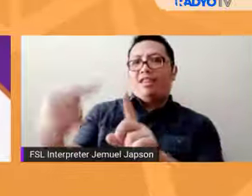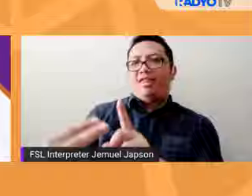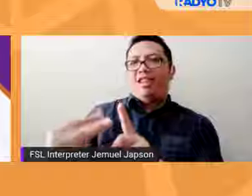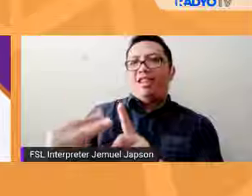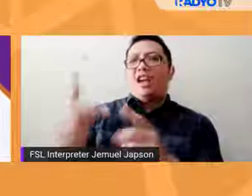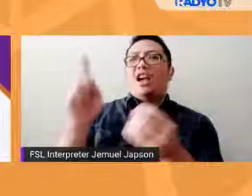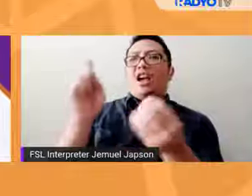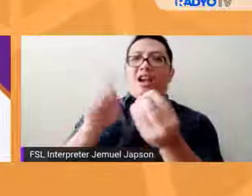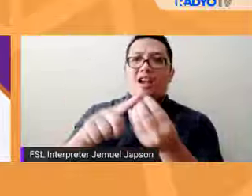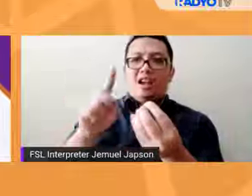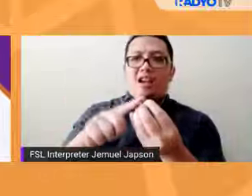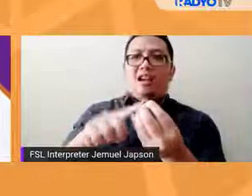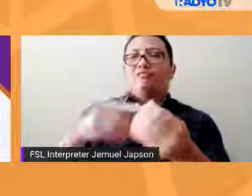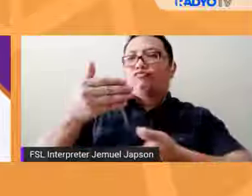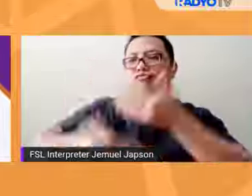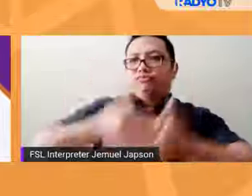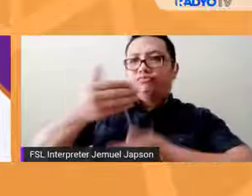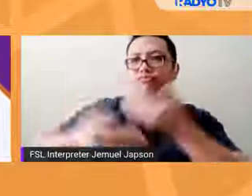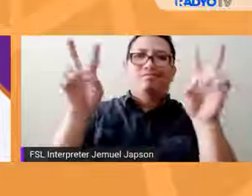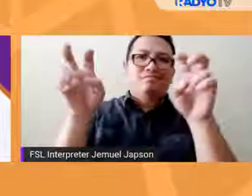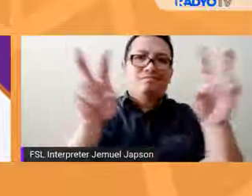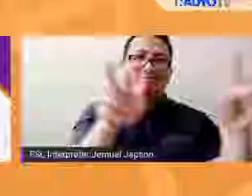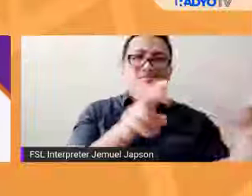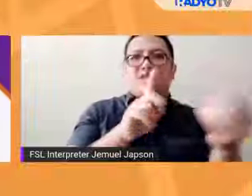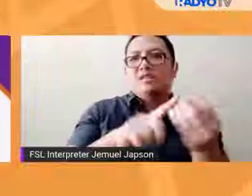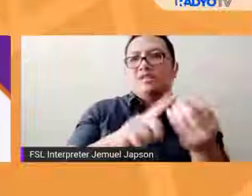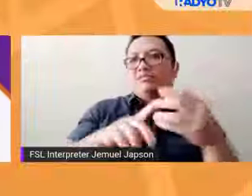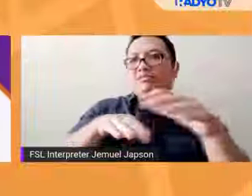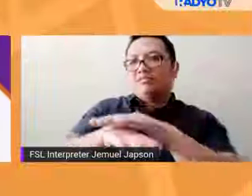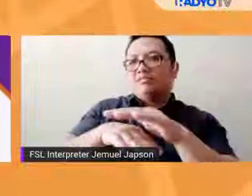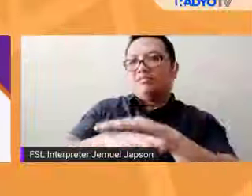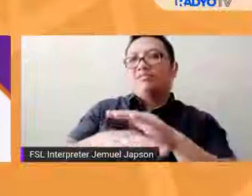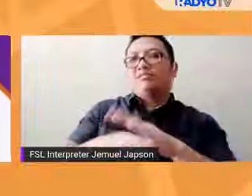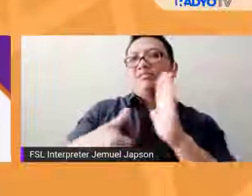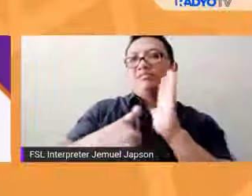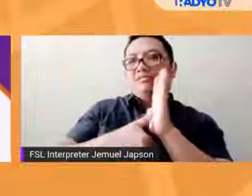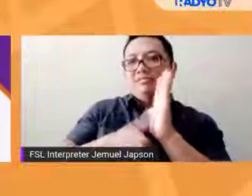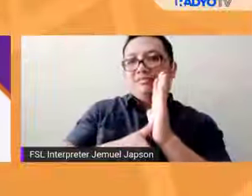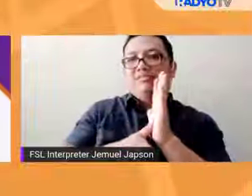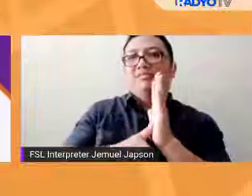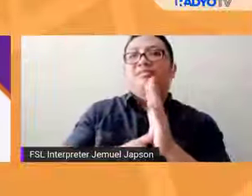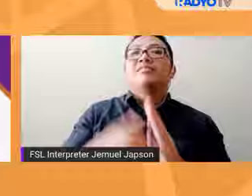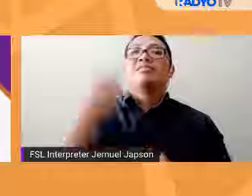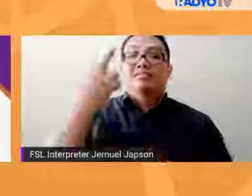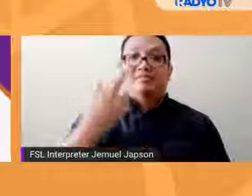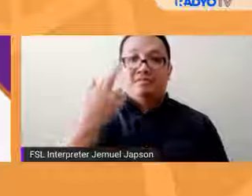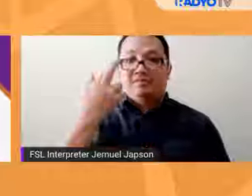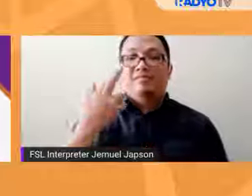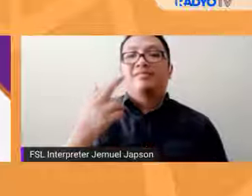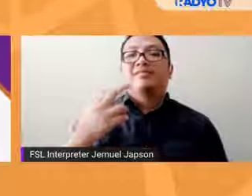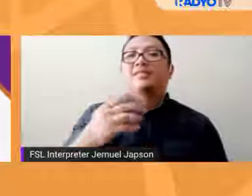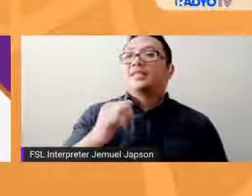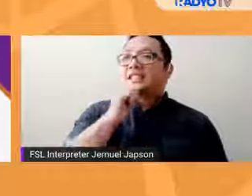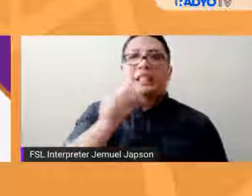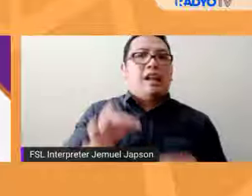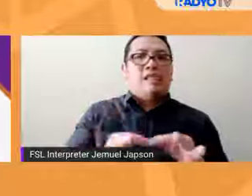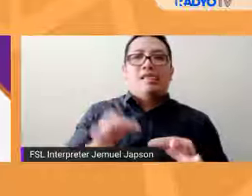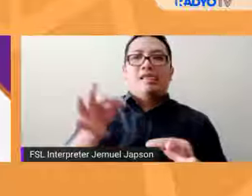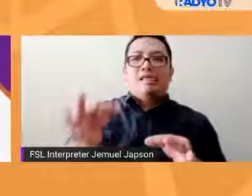sa proseso at issues sa accessibility ng eleksyon. Kaya naman, hindi ko napapatagalin,